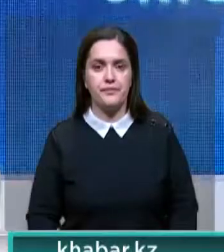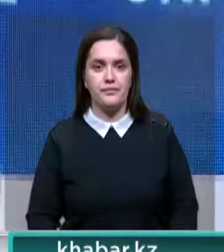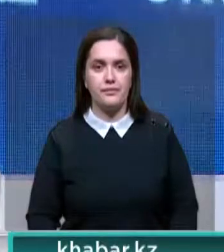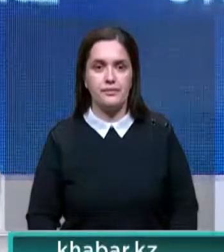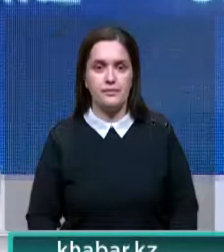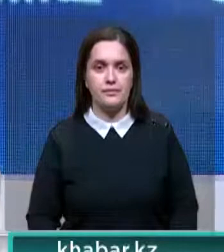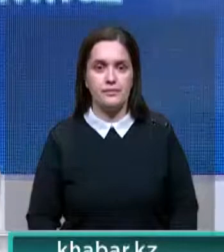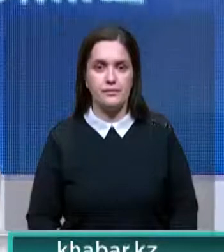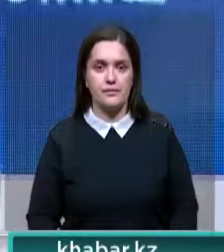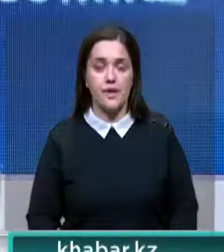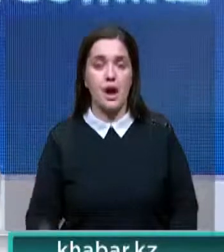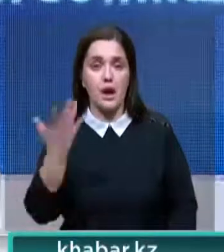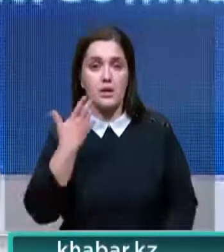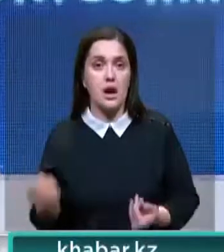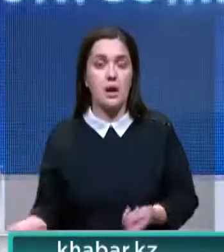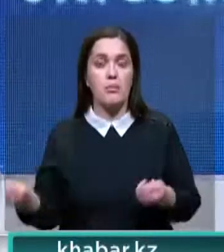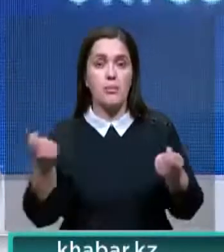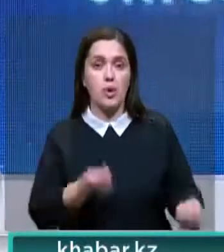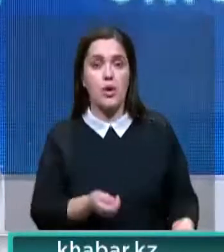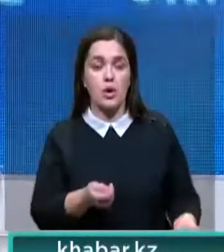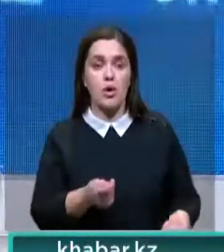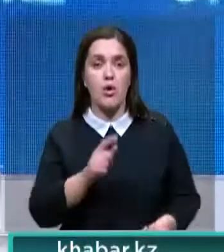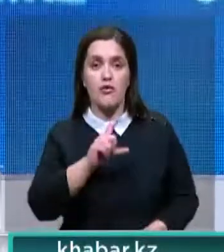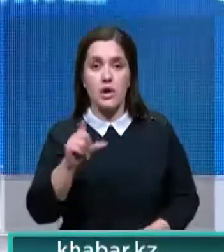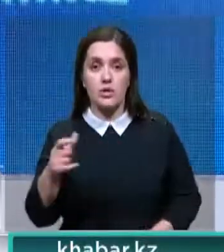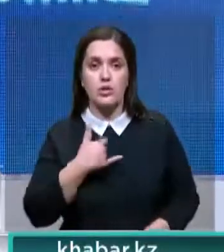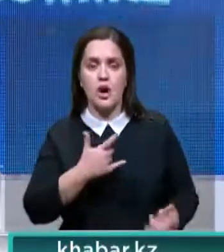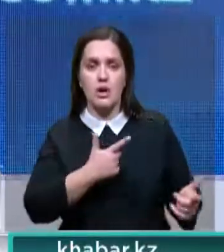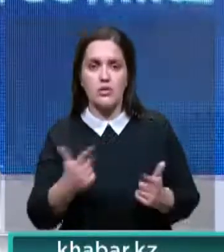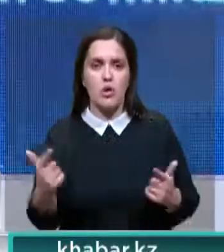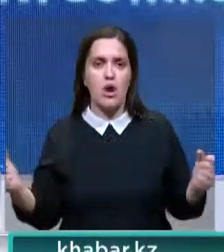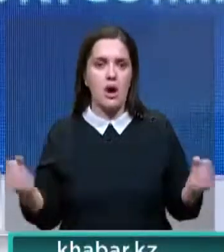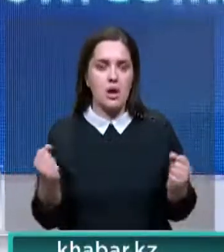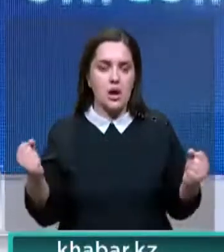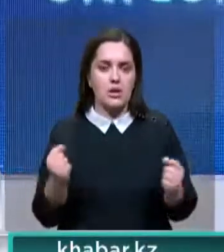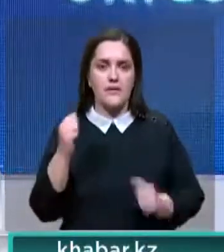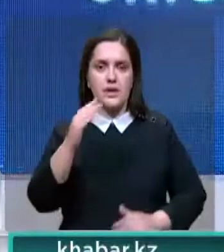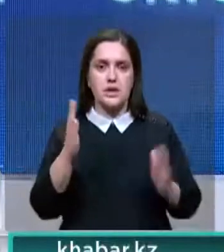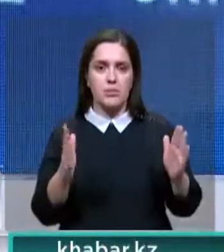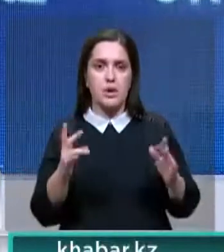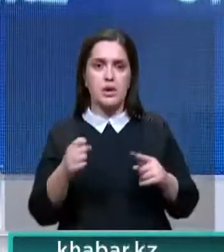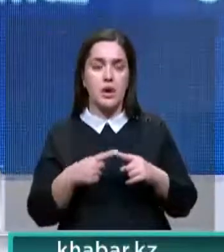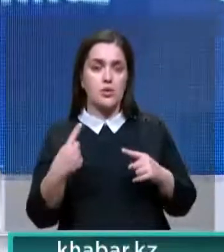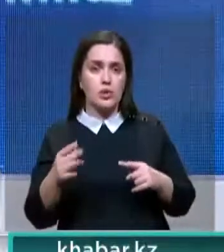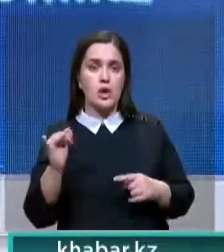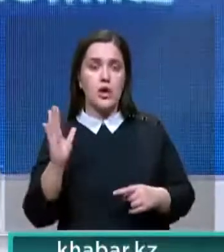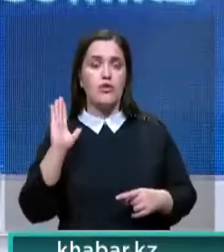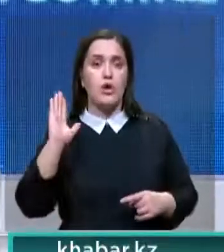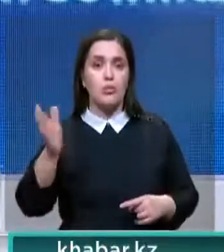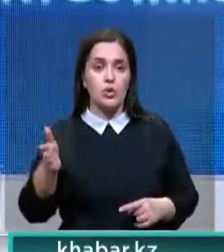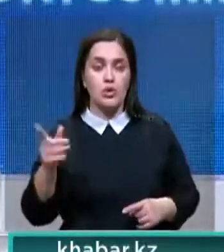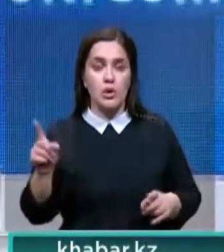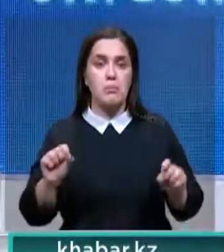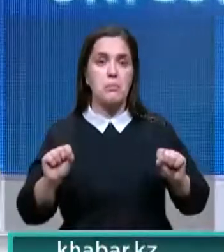Я думаю, к моменту поставки вакцины у нас готова будет холодовая цепь уже на другие вакцины. Но и в будущем это